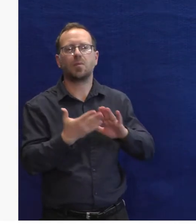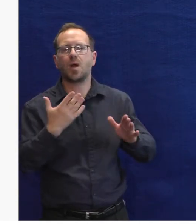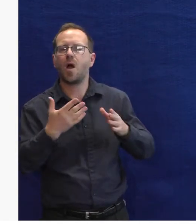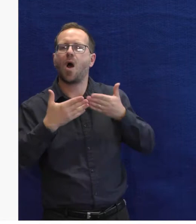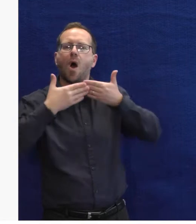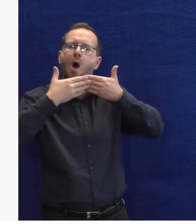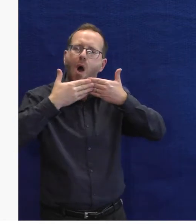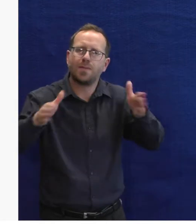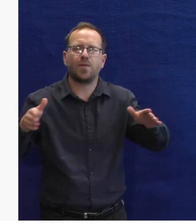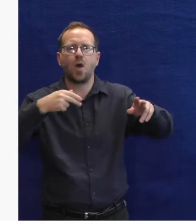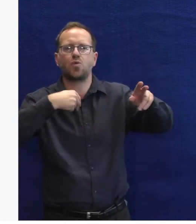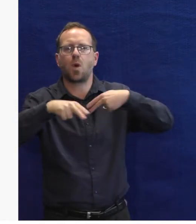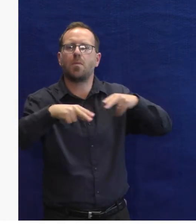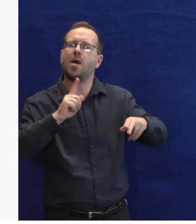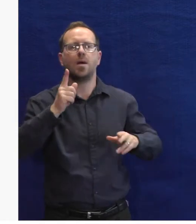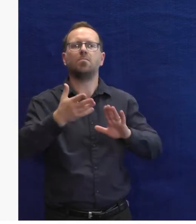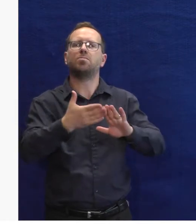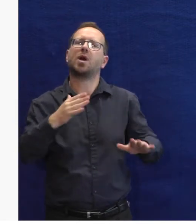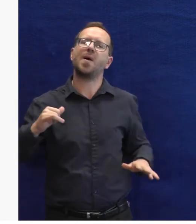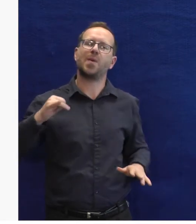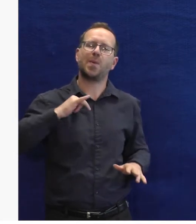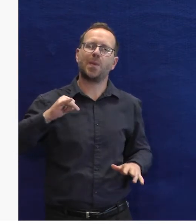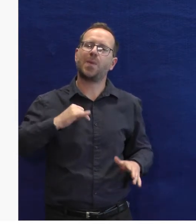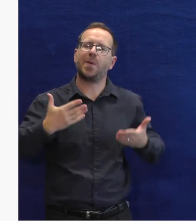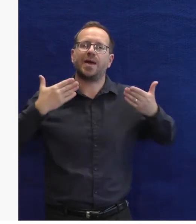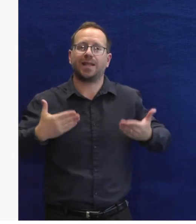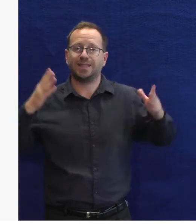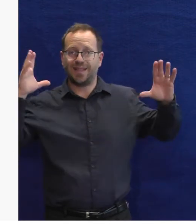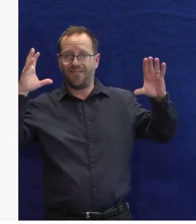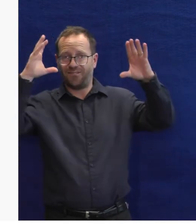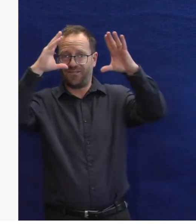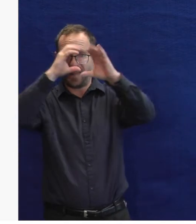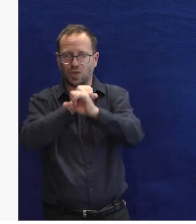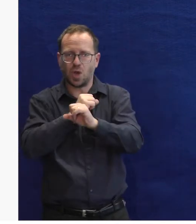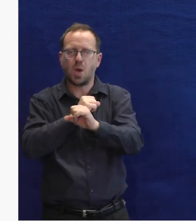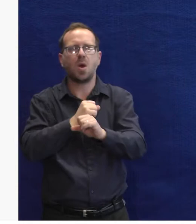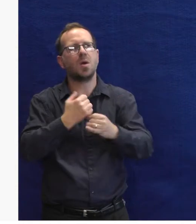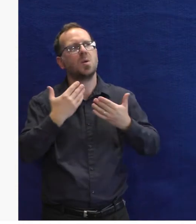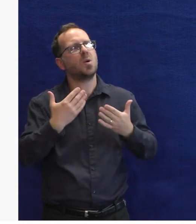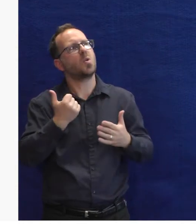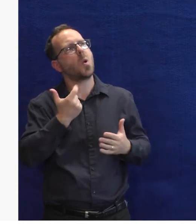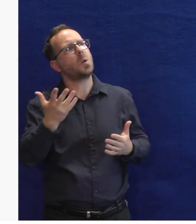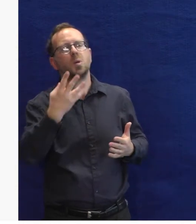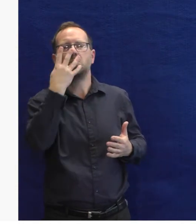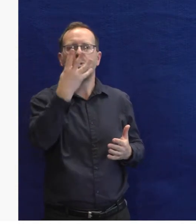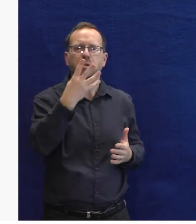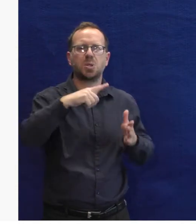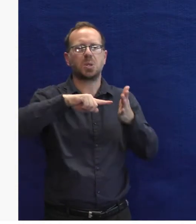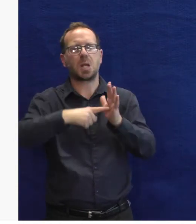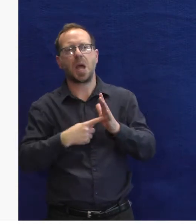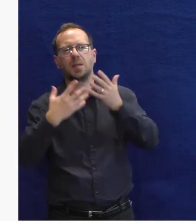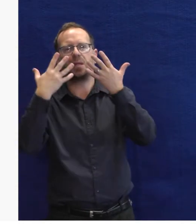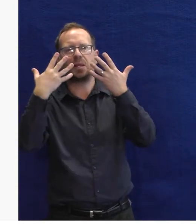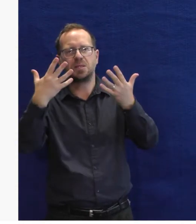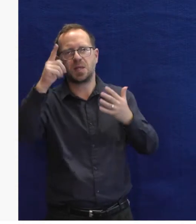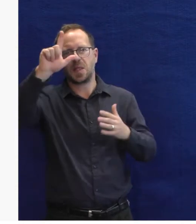zadání, ne úplně stylem kolik je, ale v momentě, kdy se otevře ta komunikace, tak můžete říct, zajímalo by mě dneska večer, kolik by mohlo